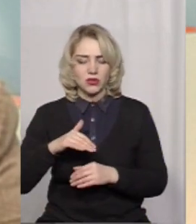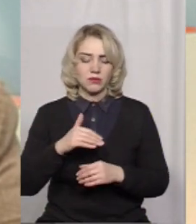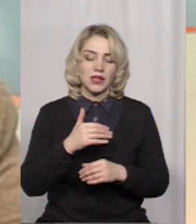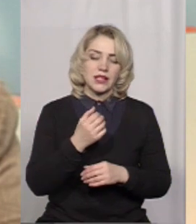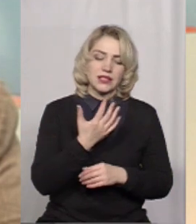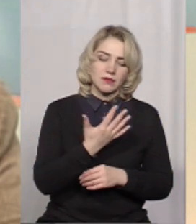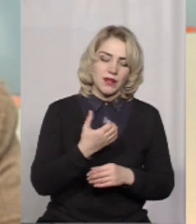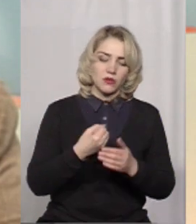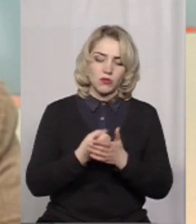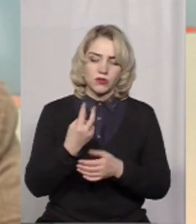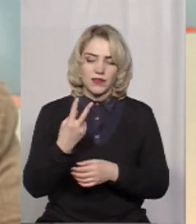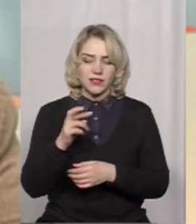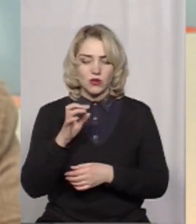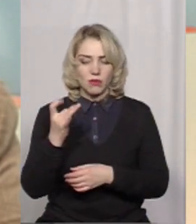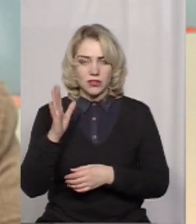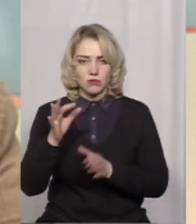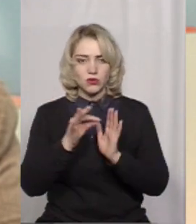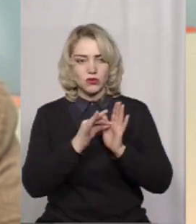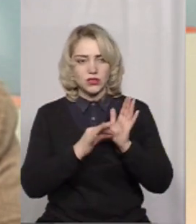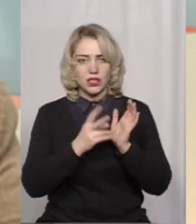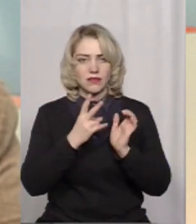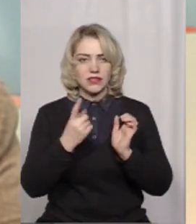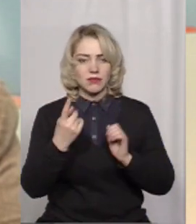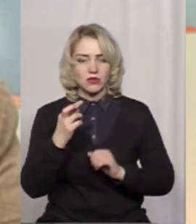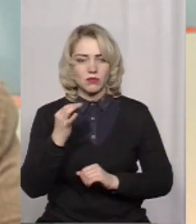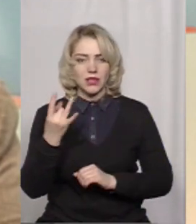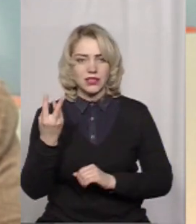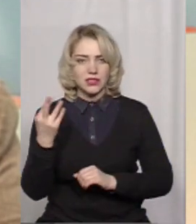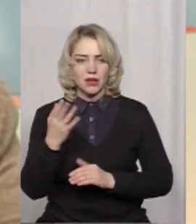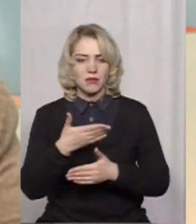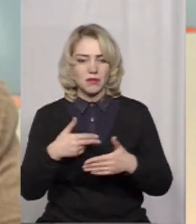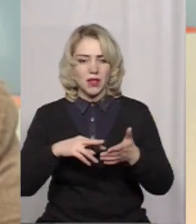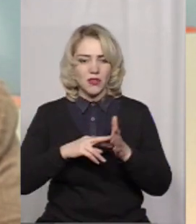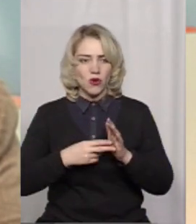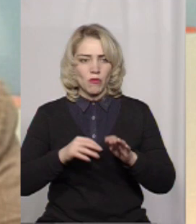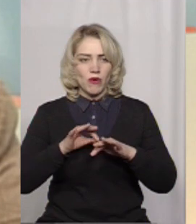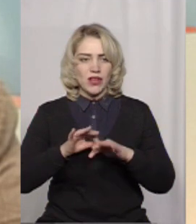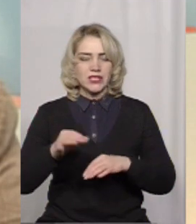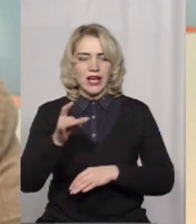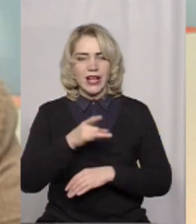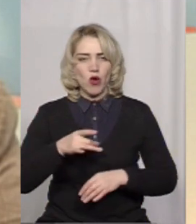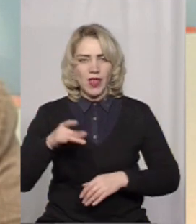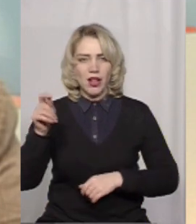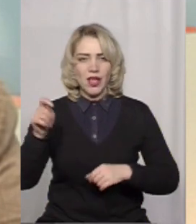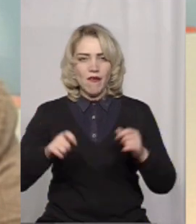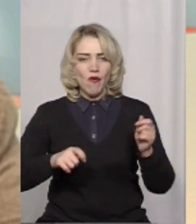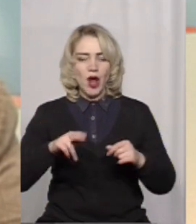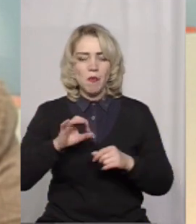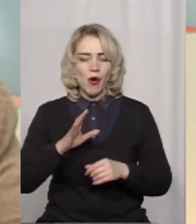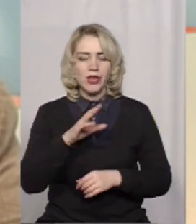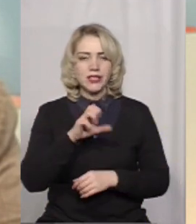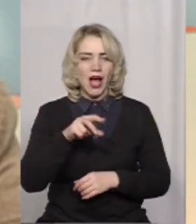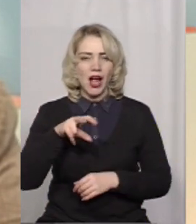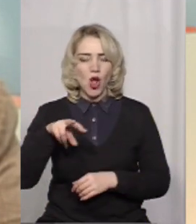19 березня будуть оцінюватися. І 21 березня ми плануємо провести такий регіональний форум по сталого